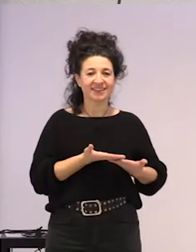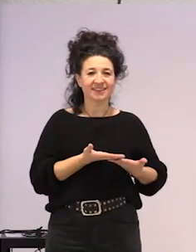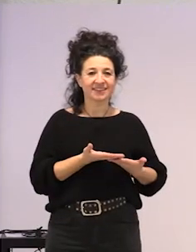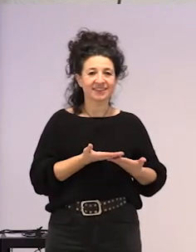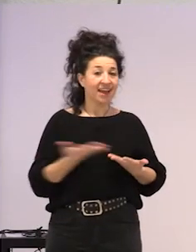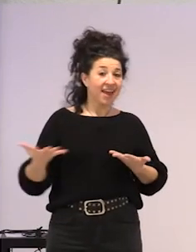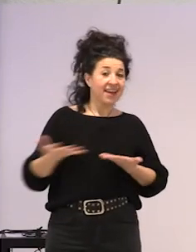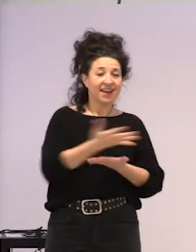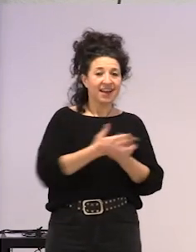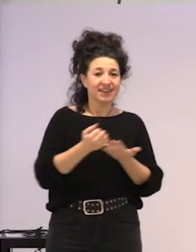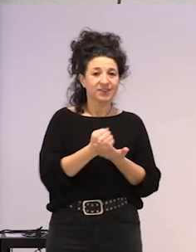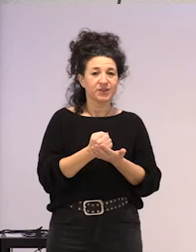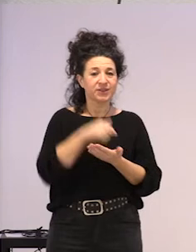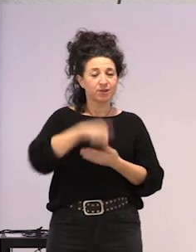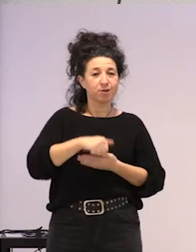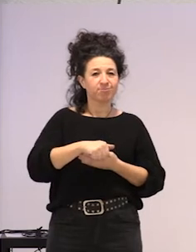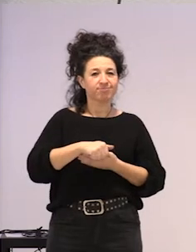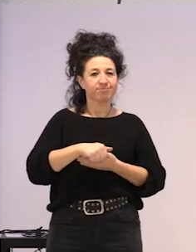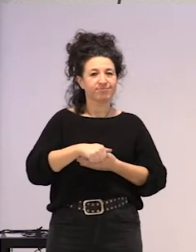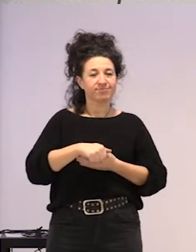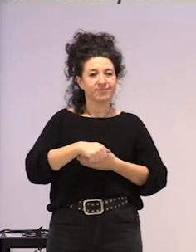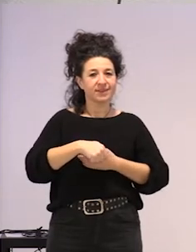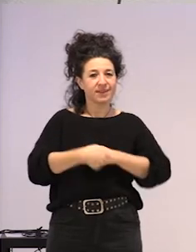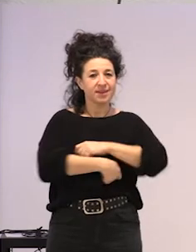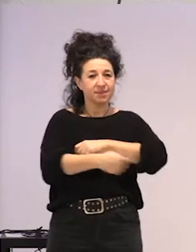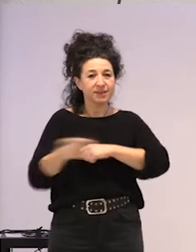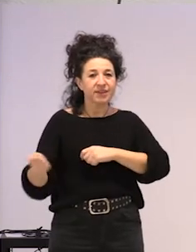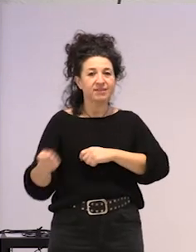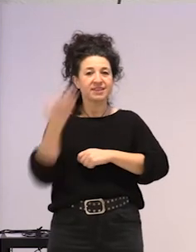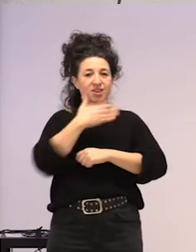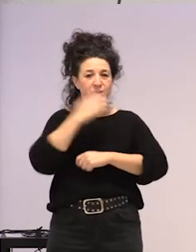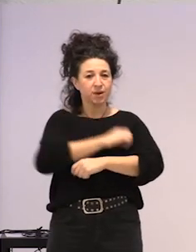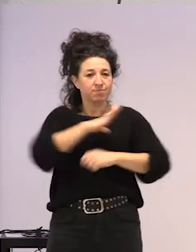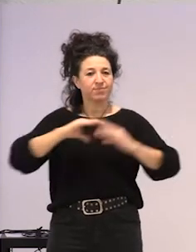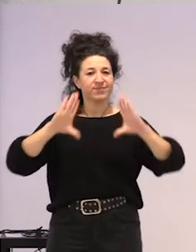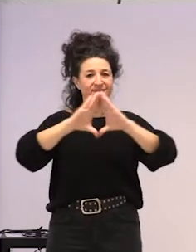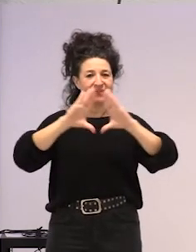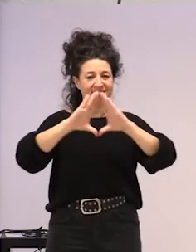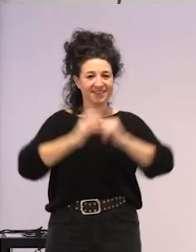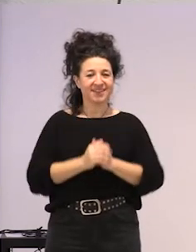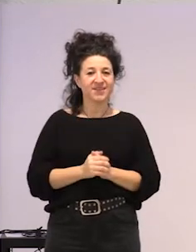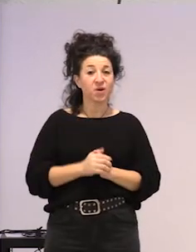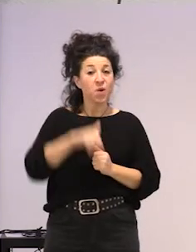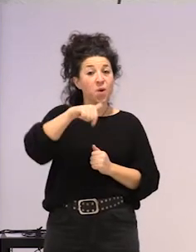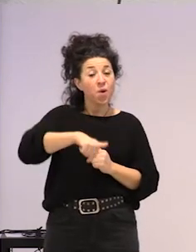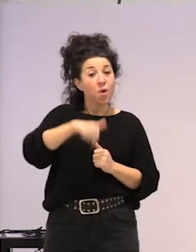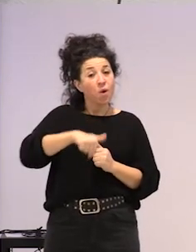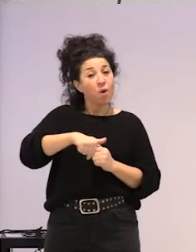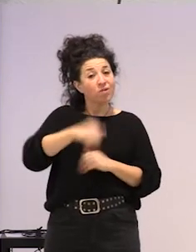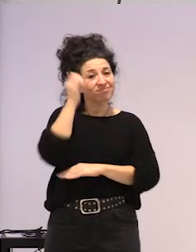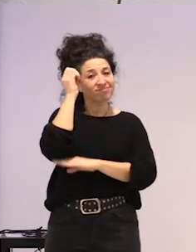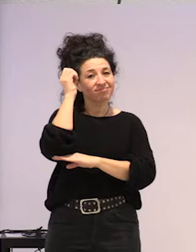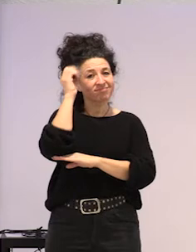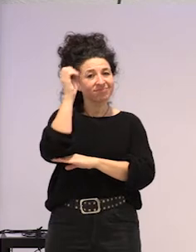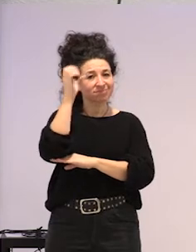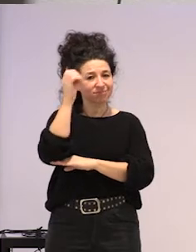IMANUZIA GASPEZKO KHABETZE EMPINISTERAKO ESkola eta gau, gau, gau, gau, gau